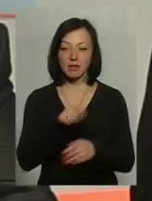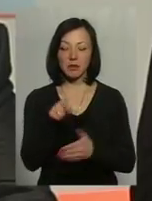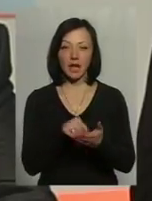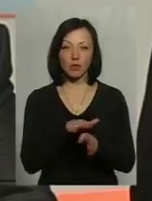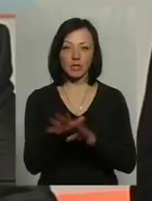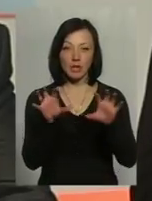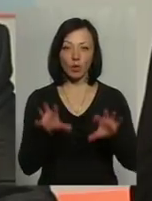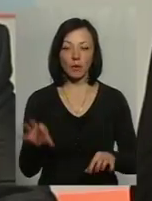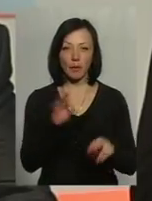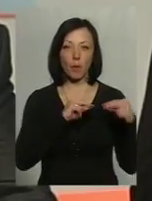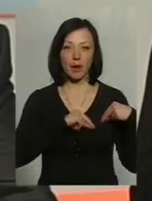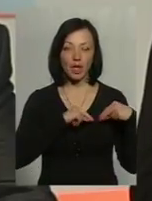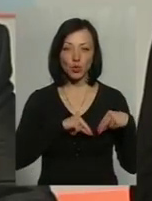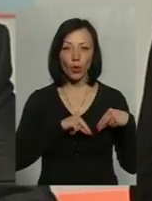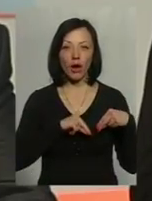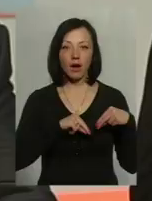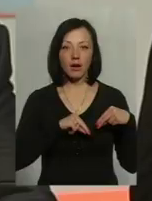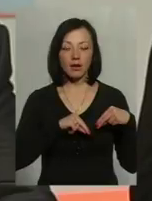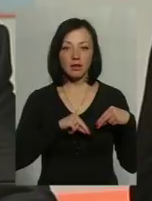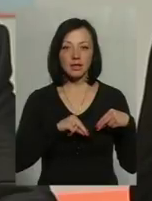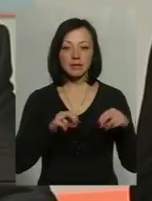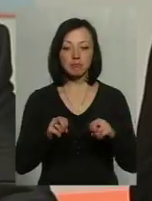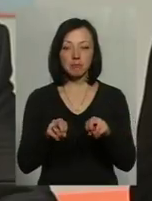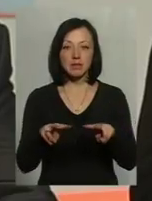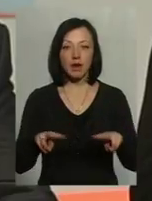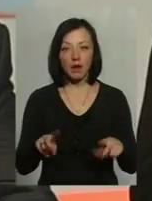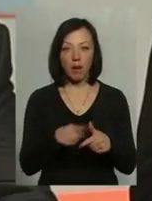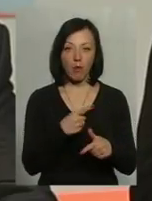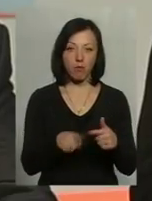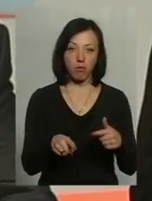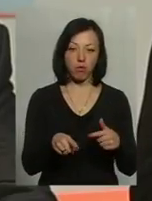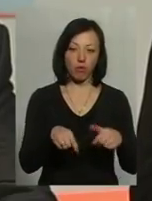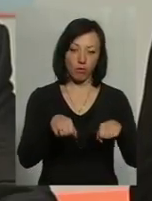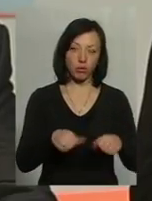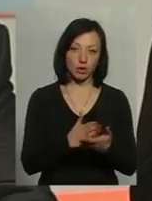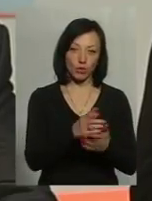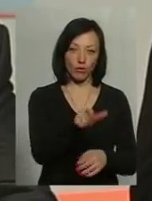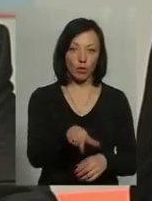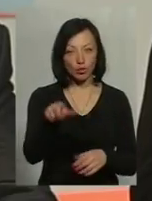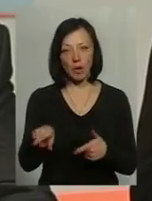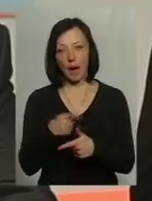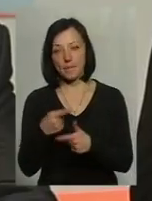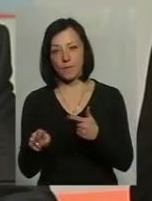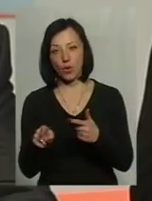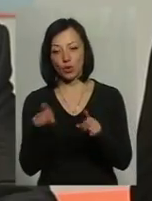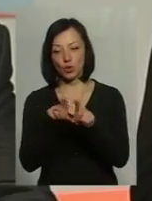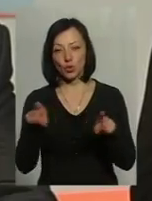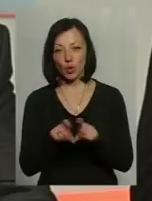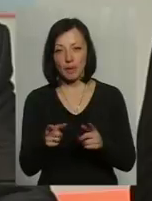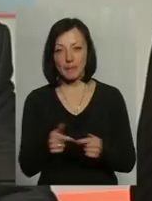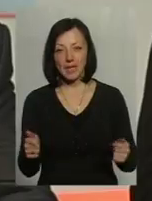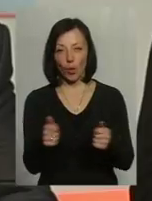дотримання законодавства про працю спеціальними або посадовими особами, або структурними